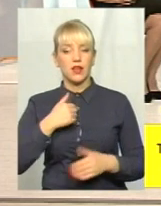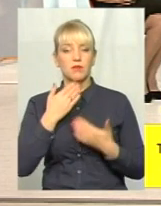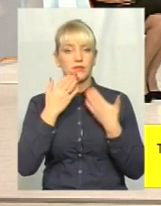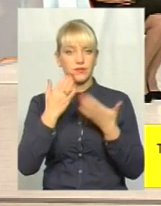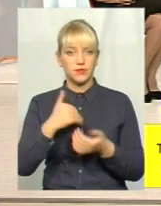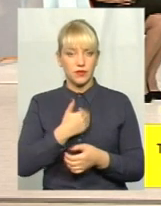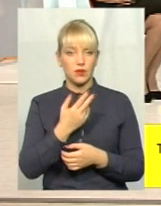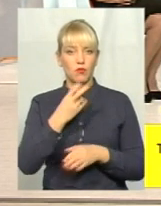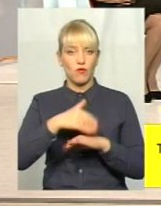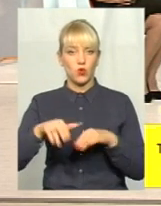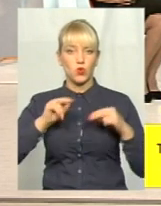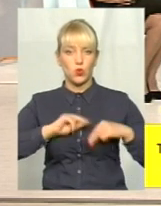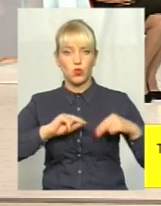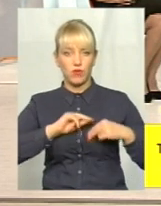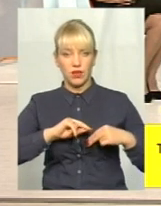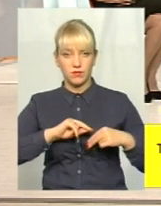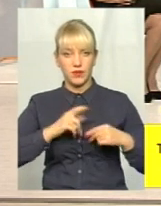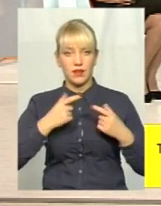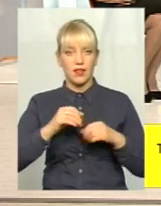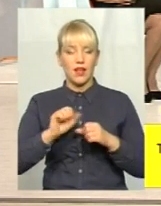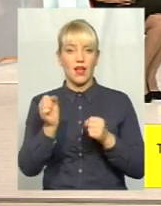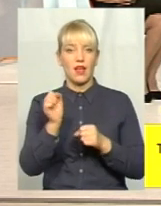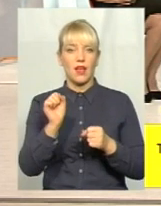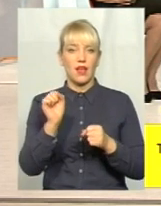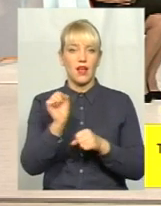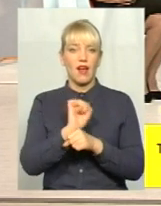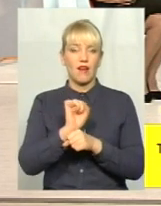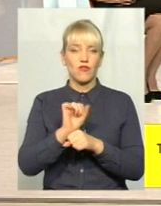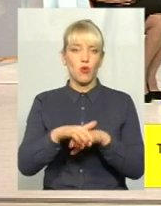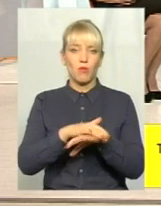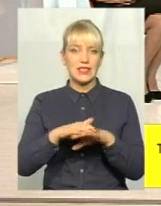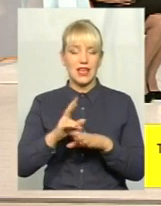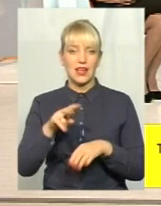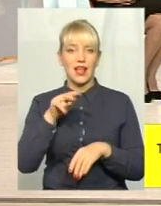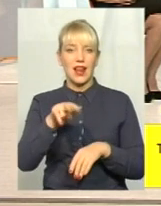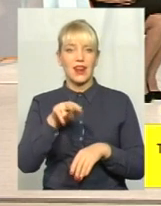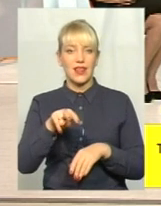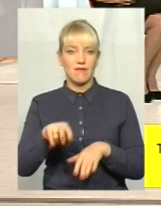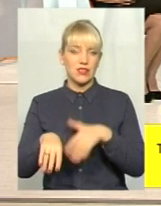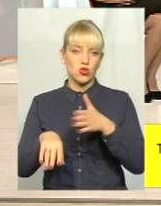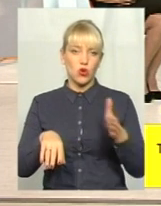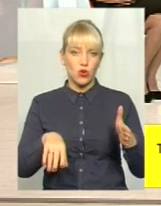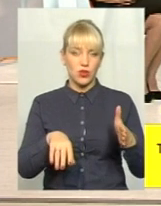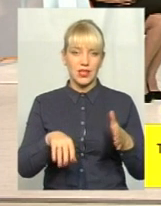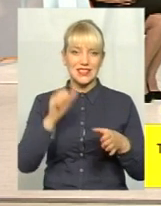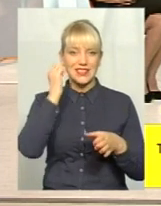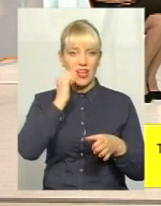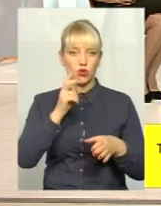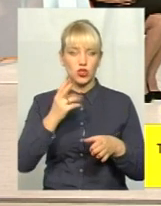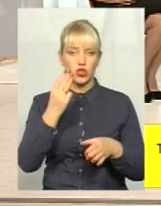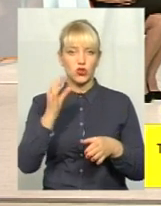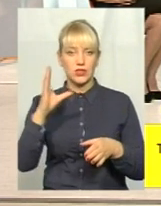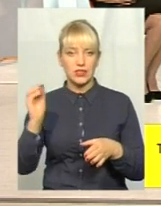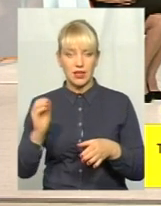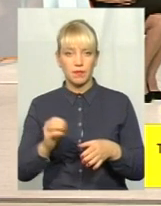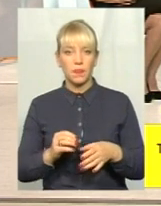По вулиці Трудової, для автобазарів, з лівої сторони, я поднимаю цей лік до Венецького шосе, з лівої сторони